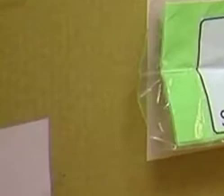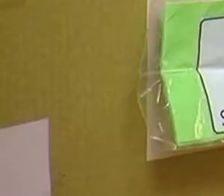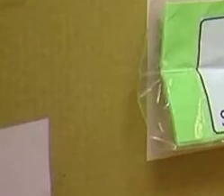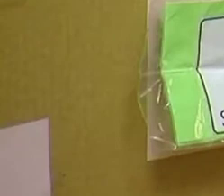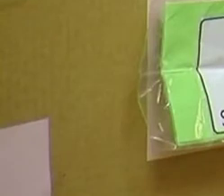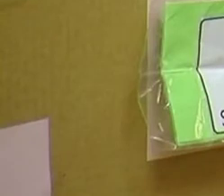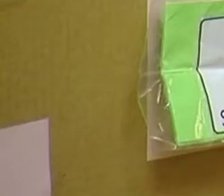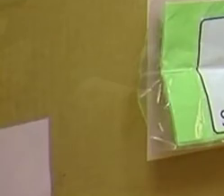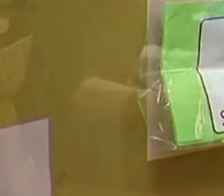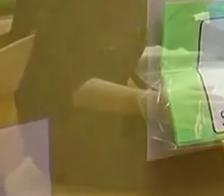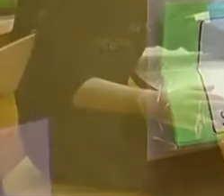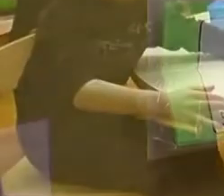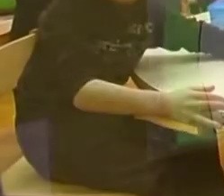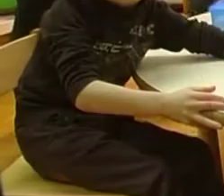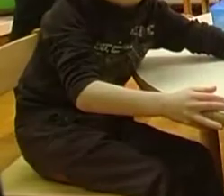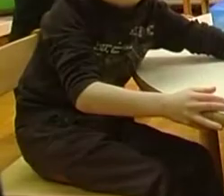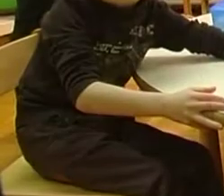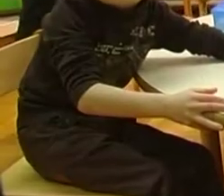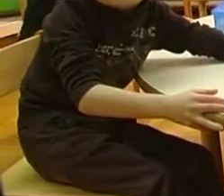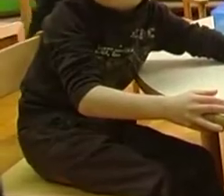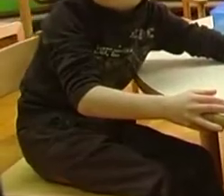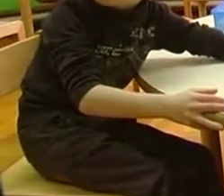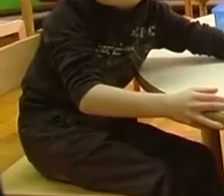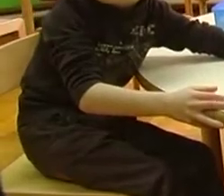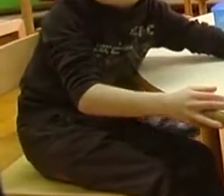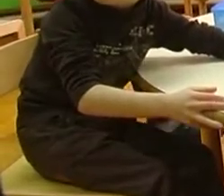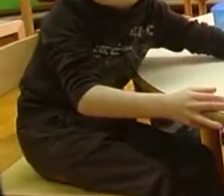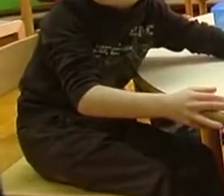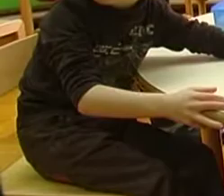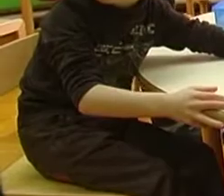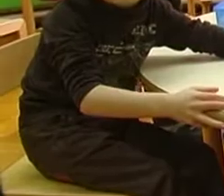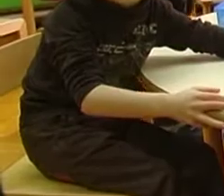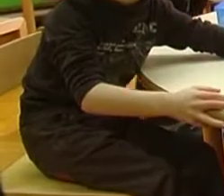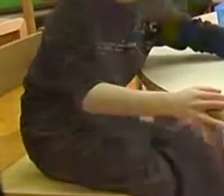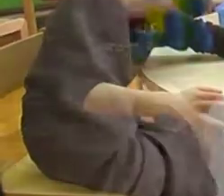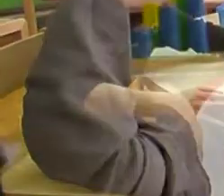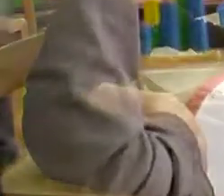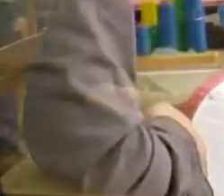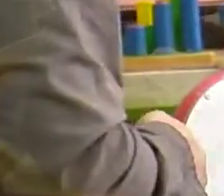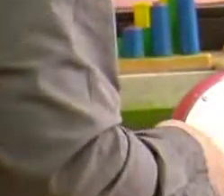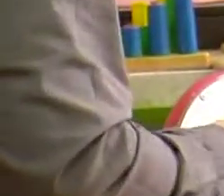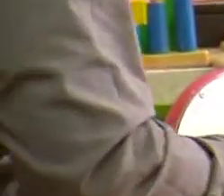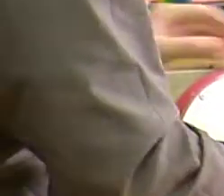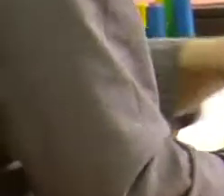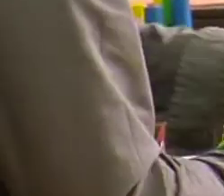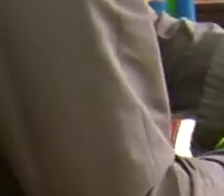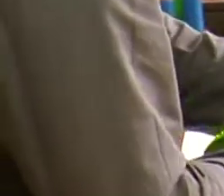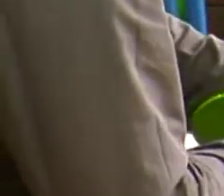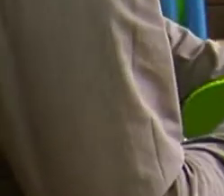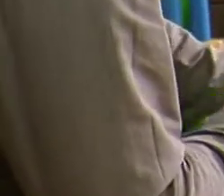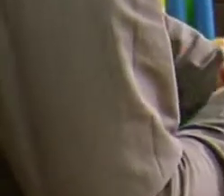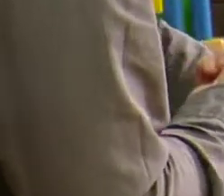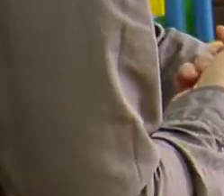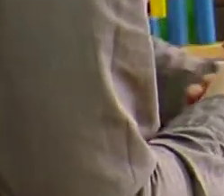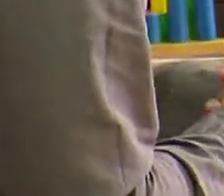poslu, dakle da djece s poteškoćama u razvoju svakodnevno komuniciraju, rade, igraju se sa djetom koja nemaju takvih poteškoća? Pa mi bi